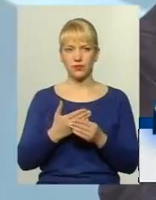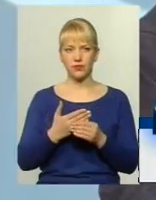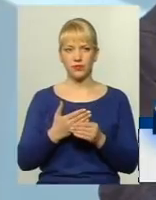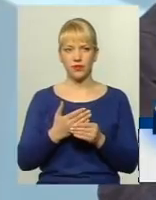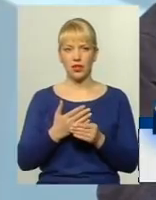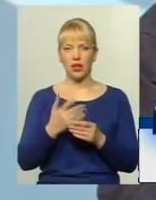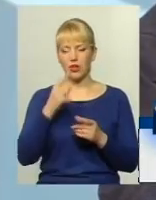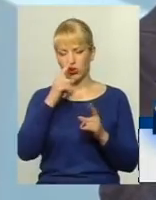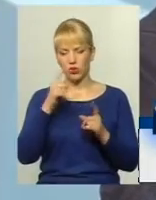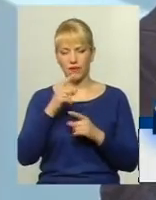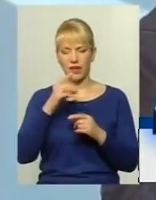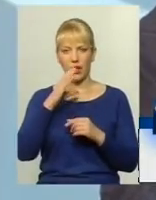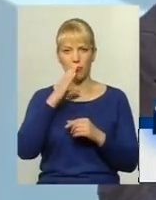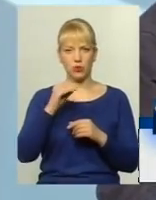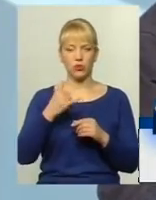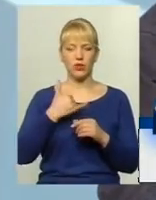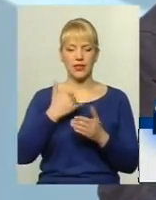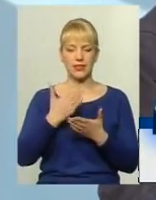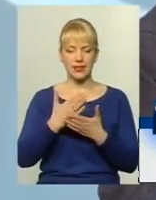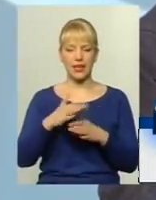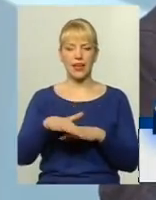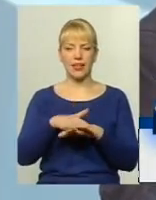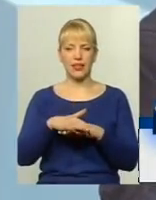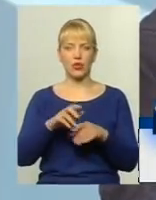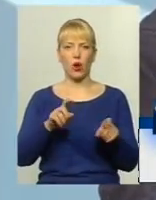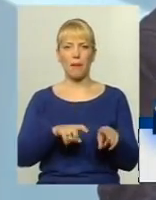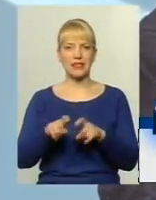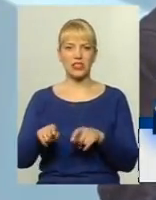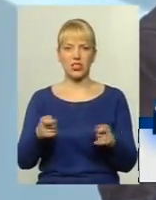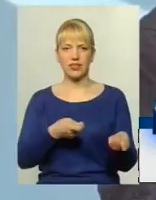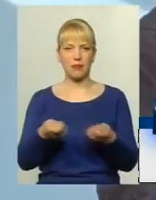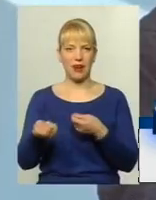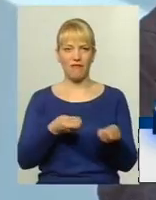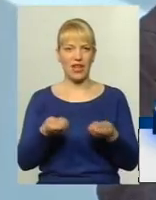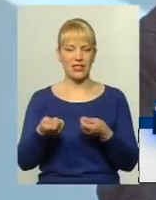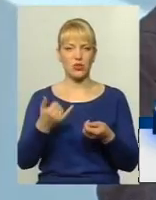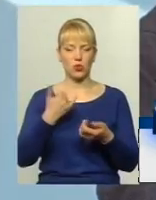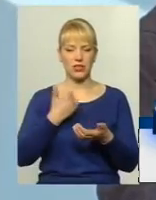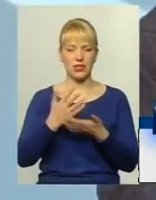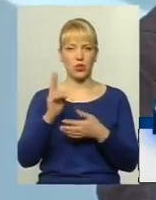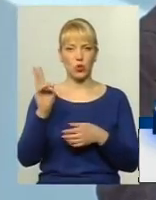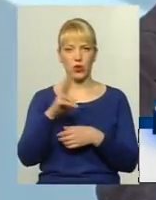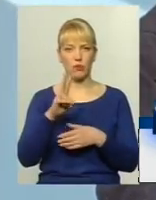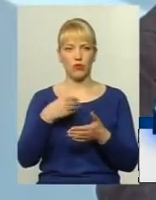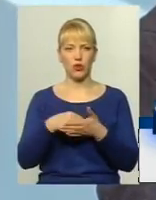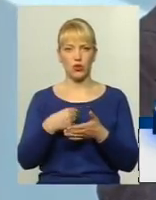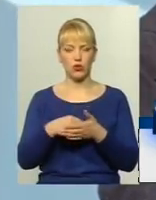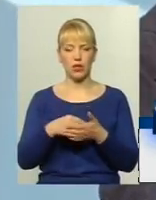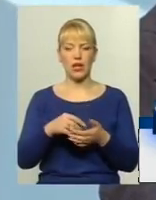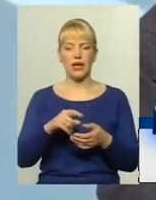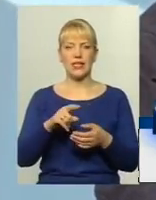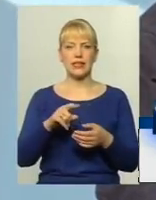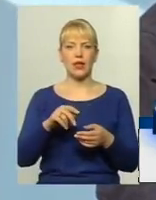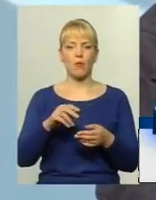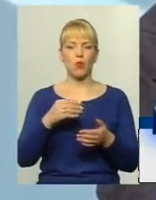автобус чи тролейбус. Значить, у нас є ринок пасажирських переведень. Є тролейбус, який фінансується з міського бюджету, повністю